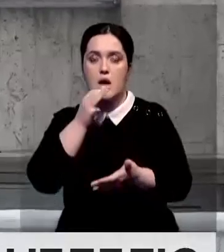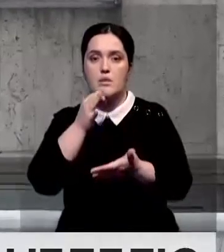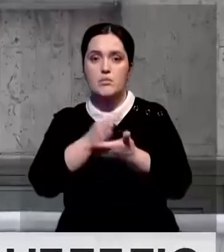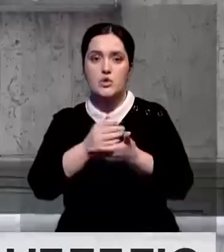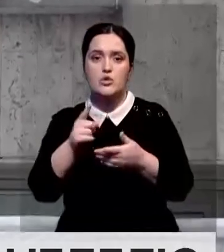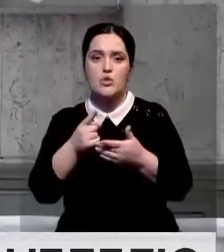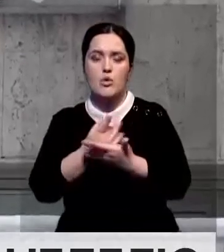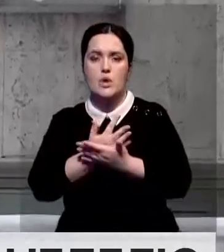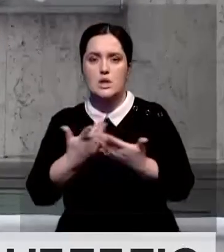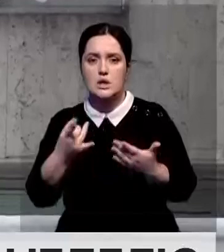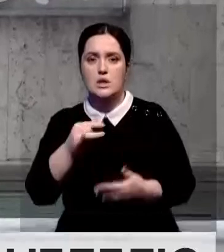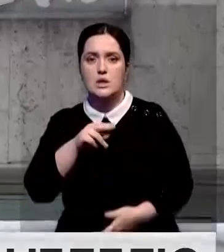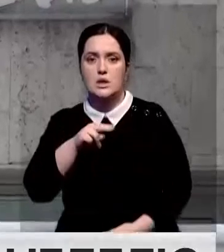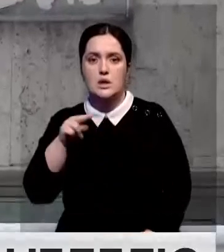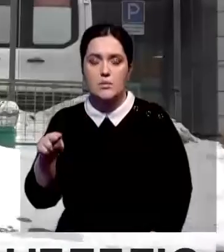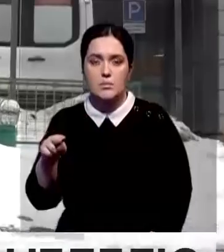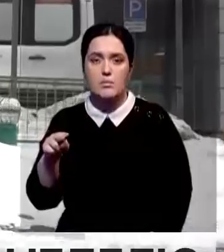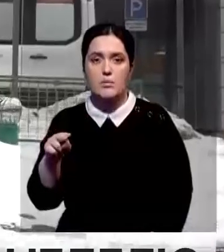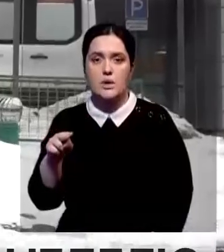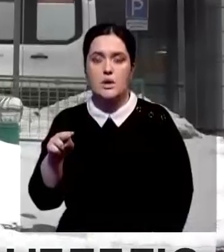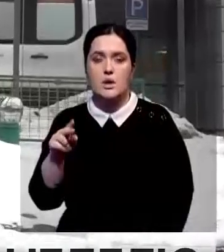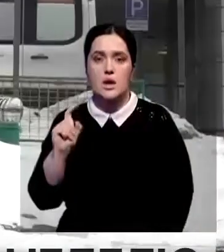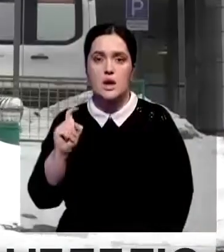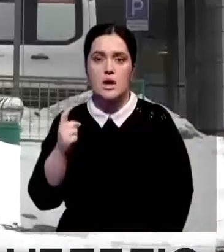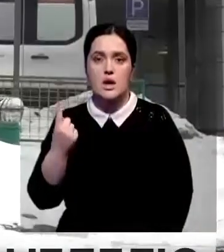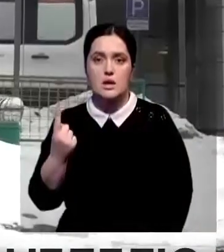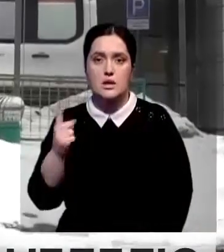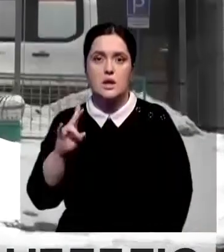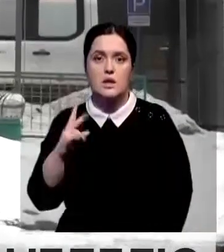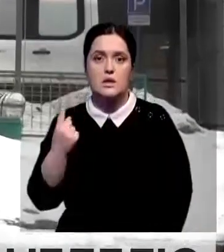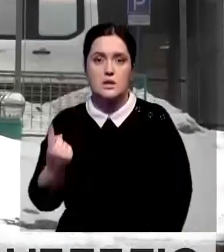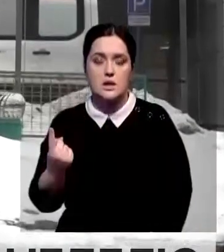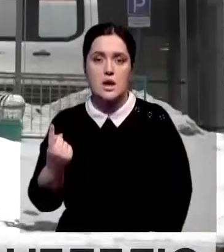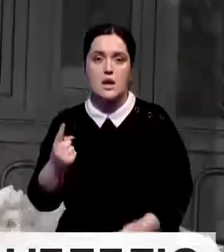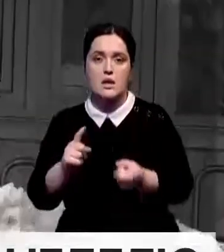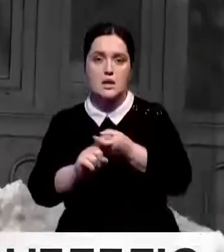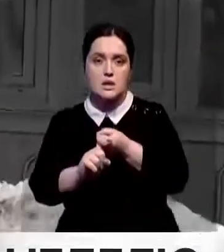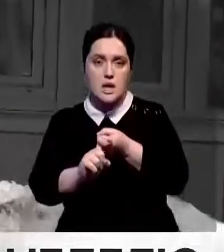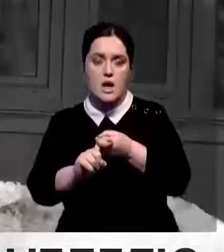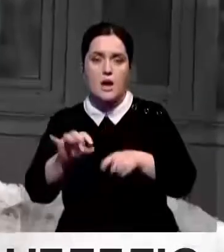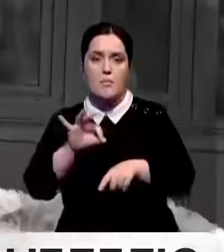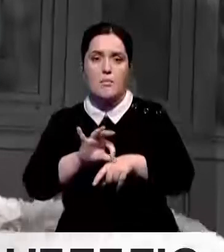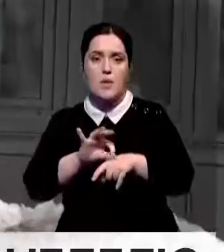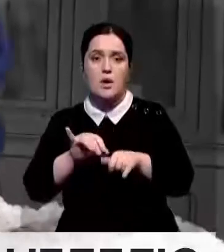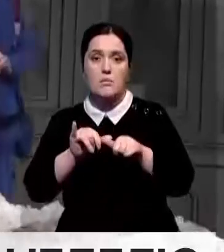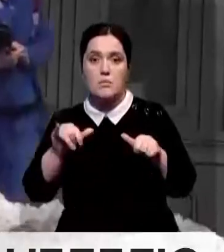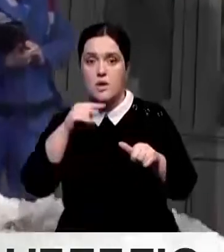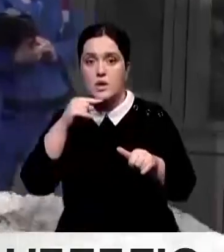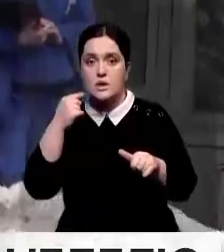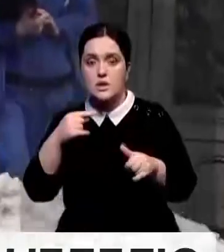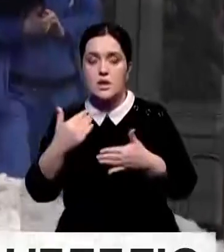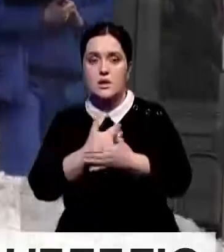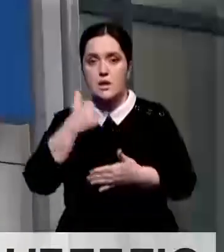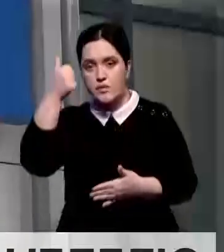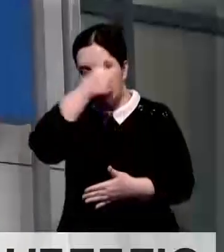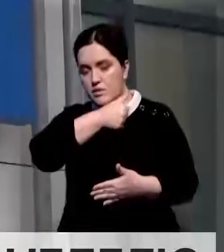В Роспотребнадзоре отметили, что разновидность гриппа H1N1 стала крайне заразной. Пик заболеваемости